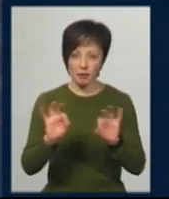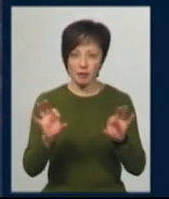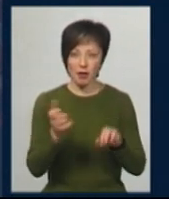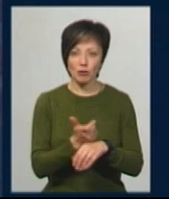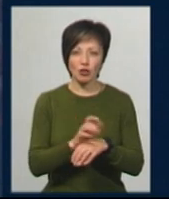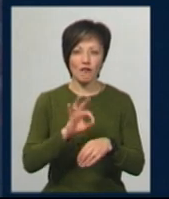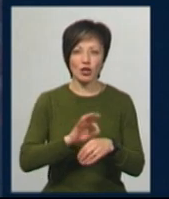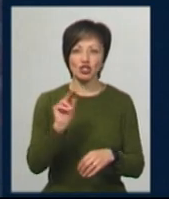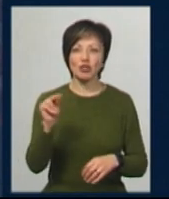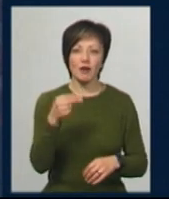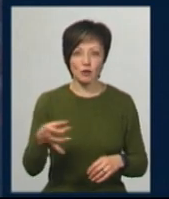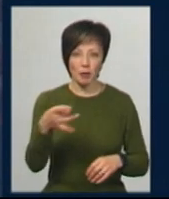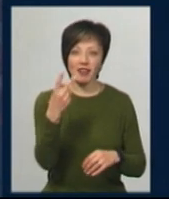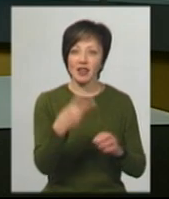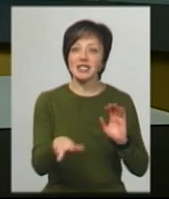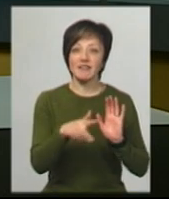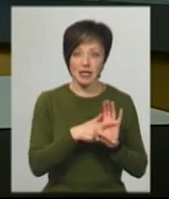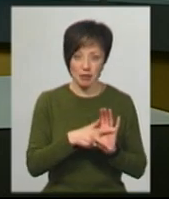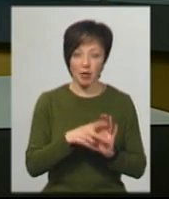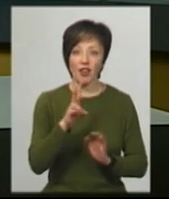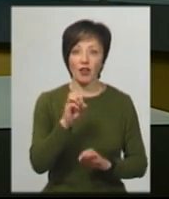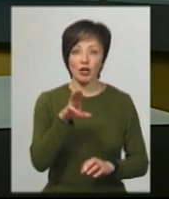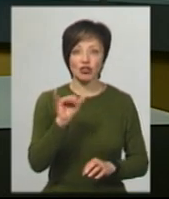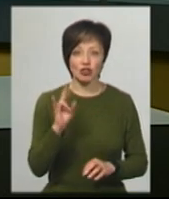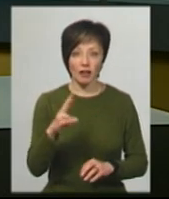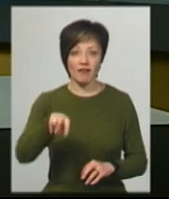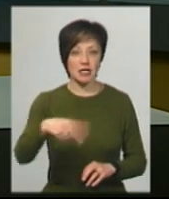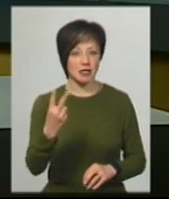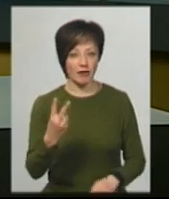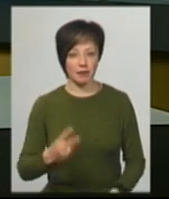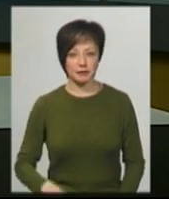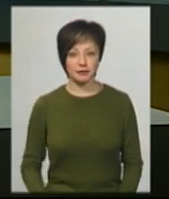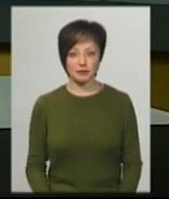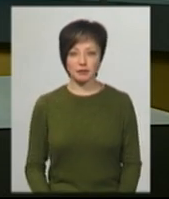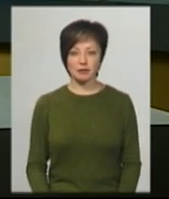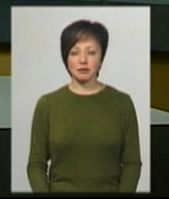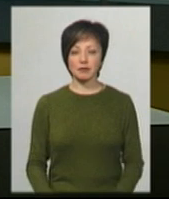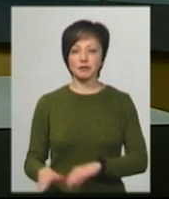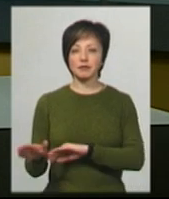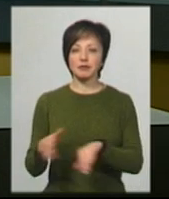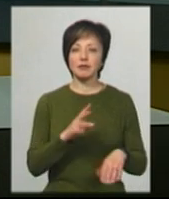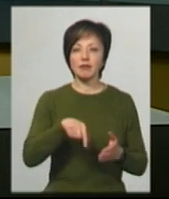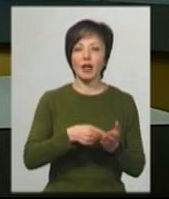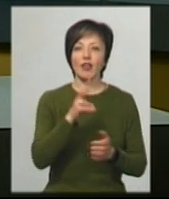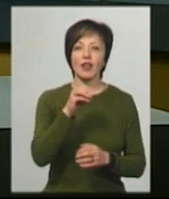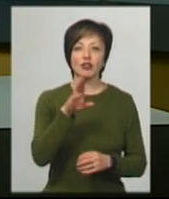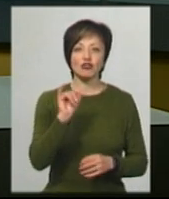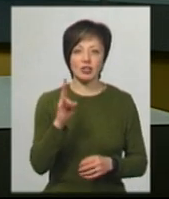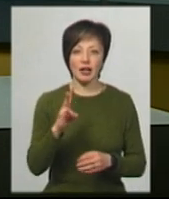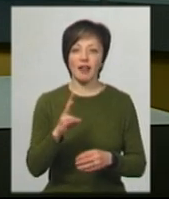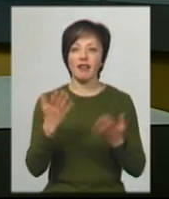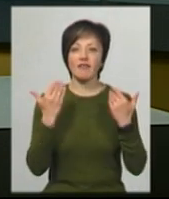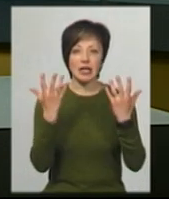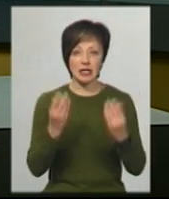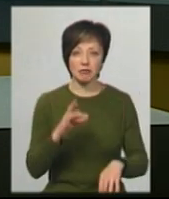Чемеровецькому районі – 28, та Нетішині – 22. У Нетішині, де на вихідних зафіксували